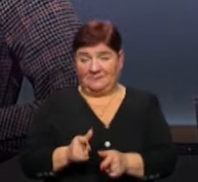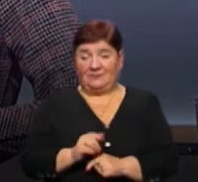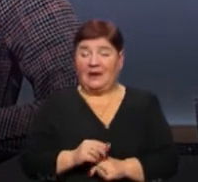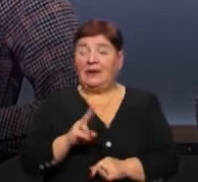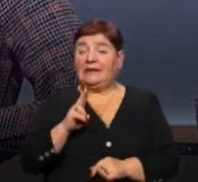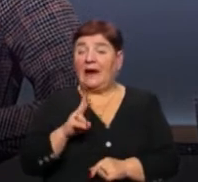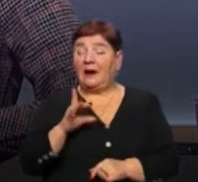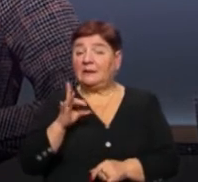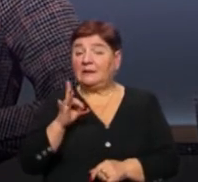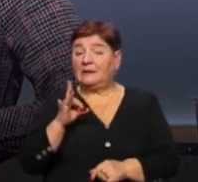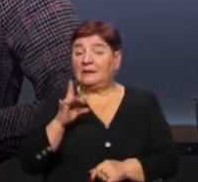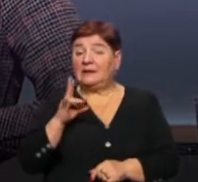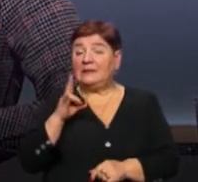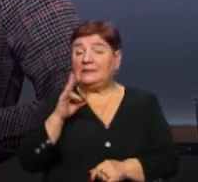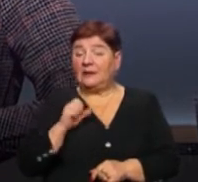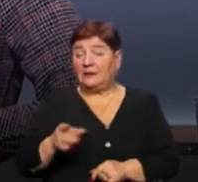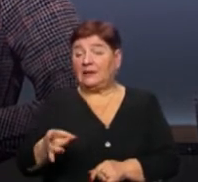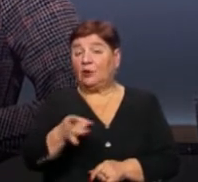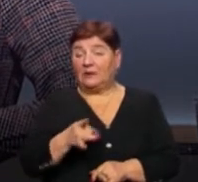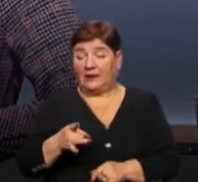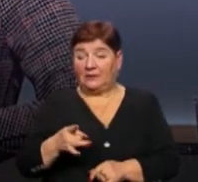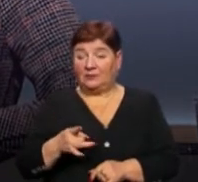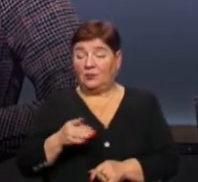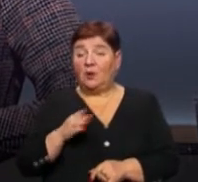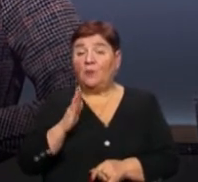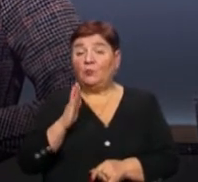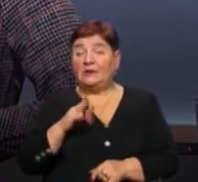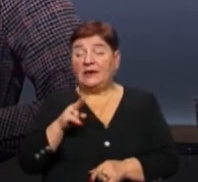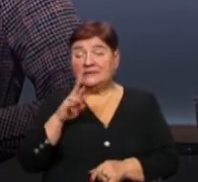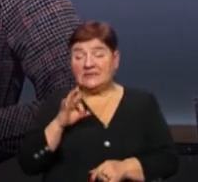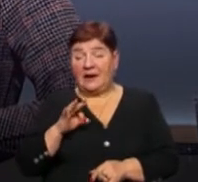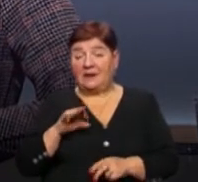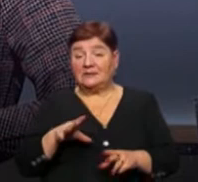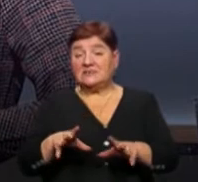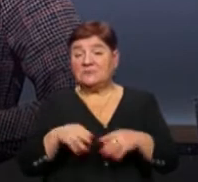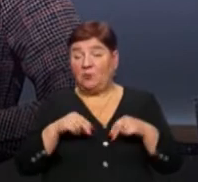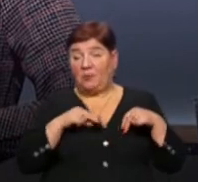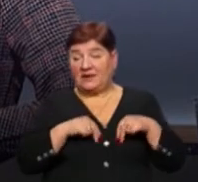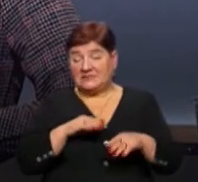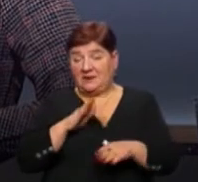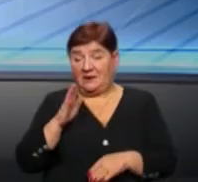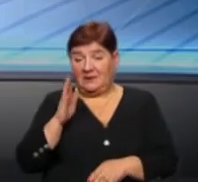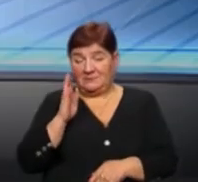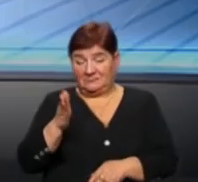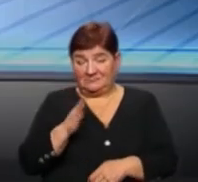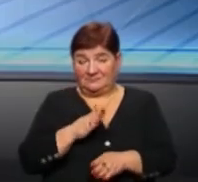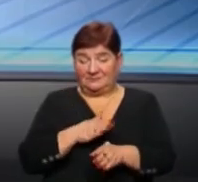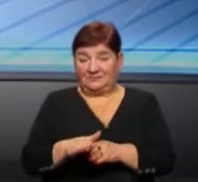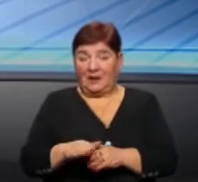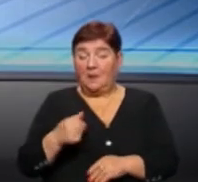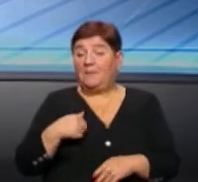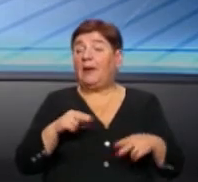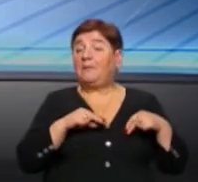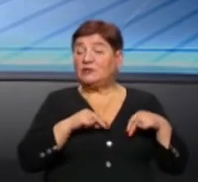Як на регіональному рівні на Закарпатті буде відбуватися ця співпраця? Також ми